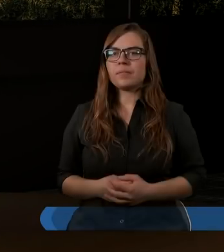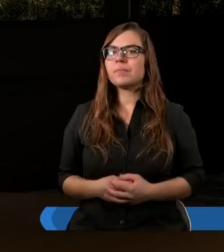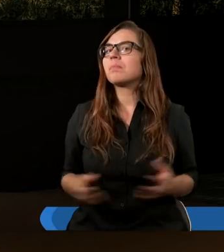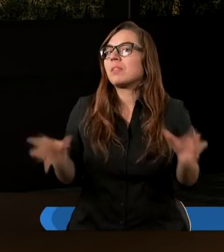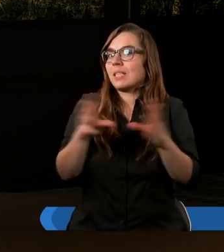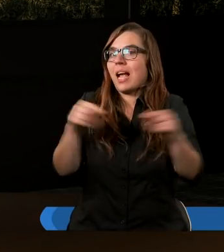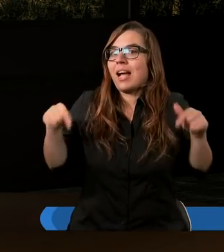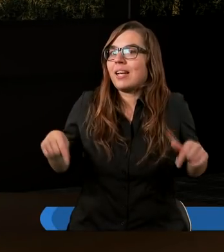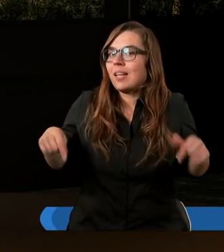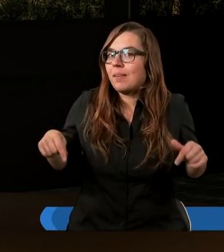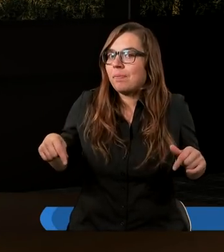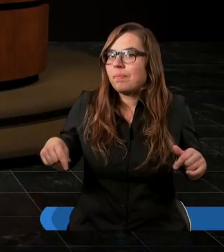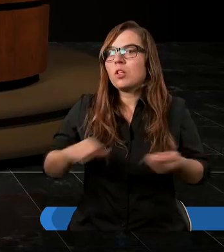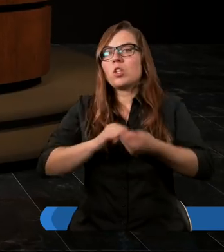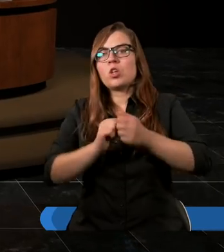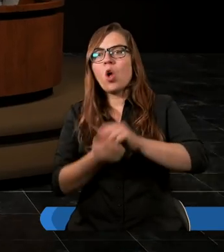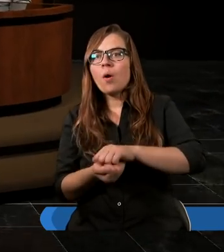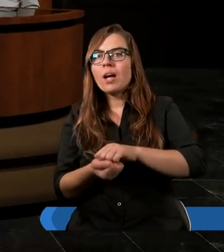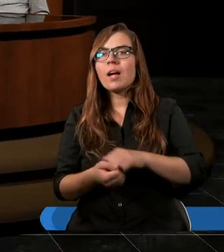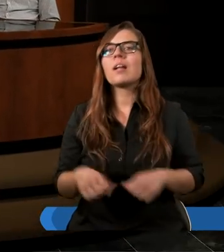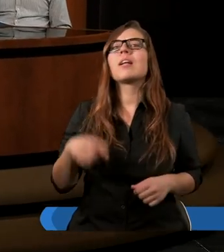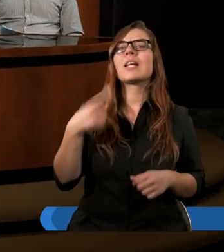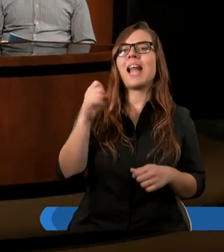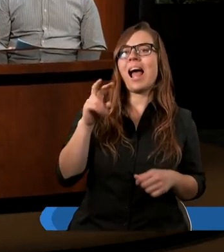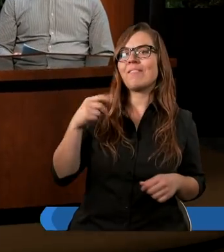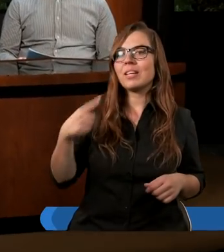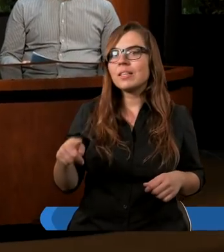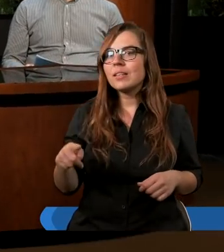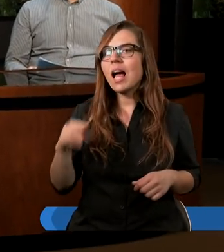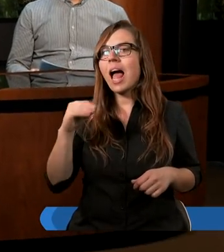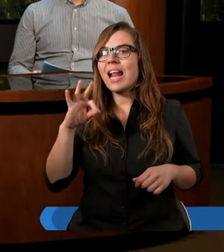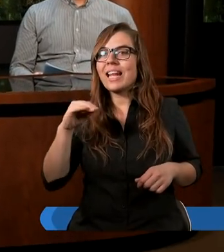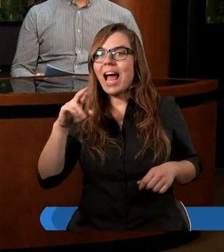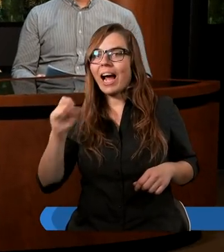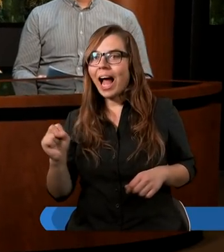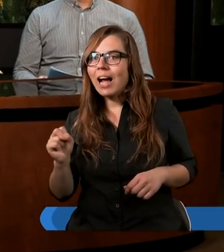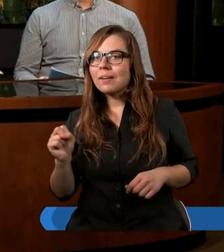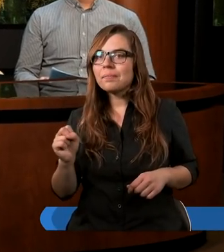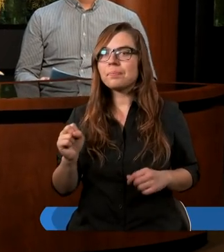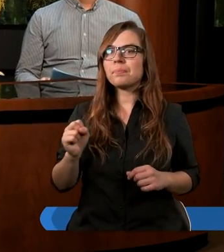Razem ze mną dzisiaj w studium są Dawid, Estera,